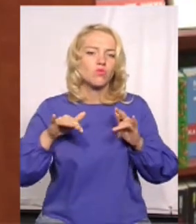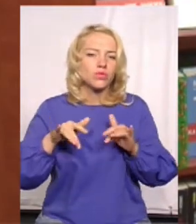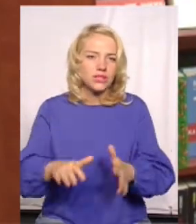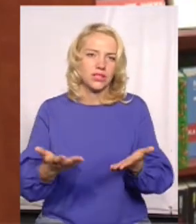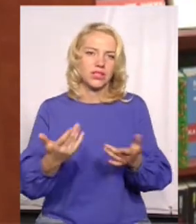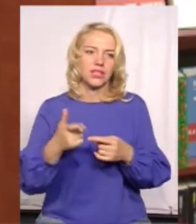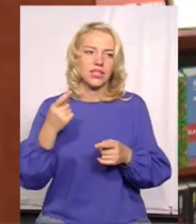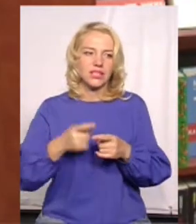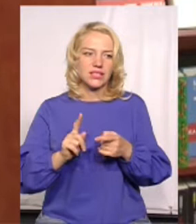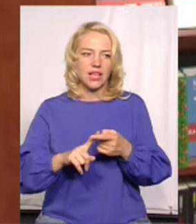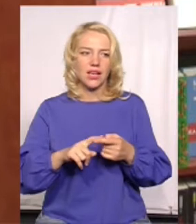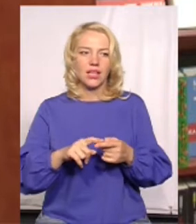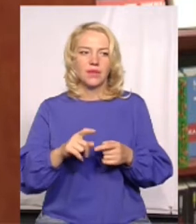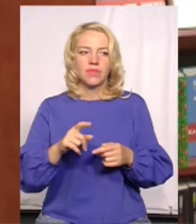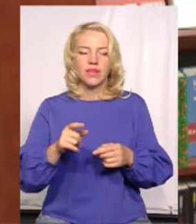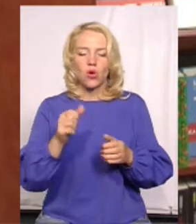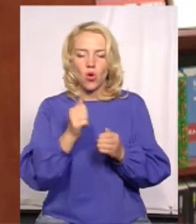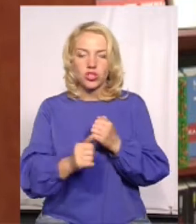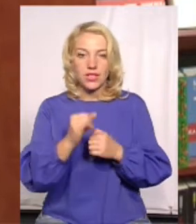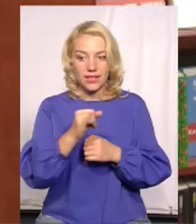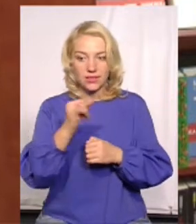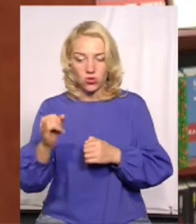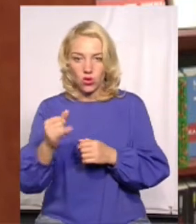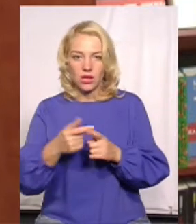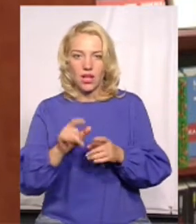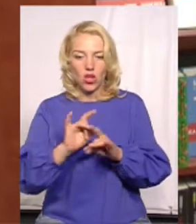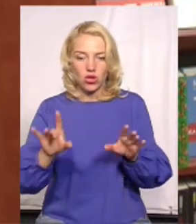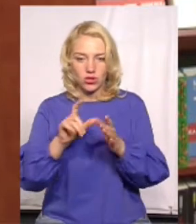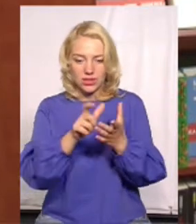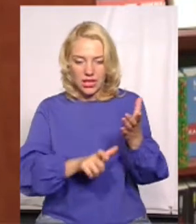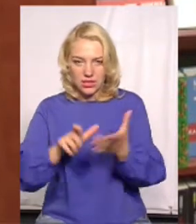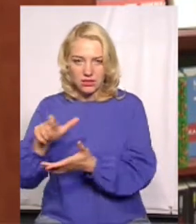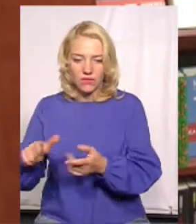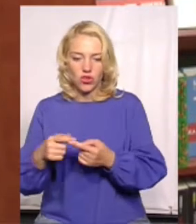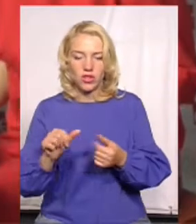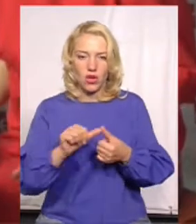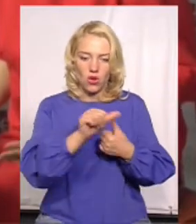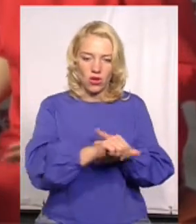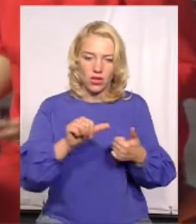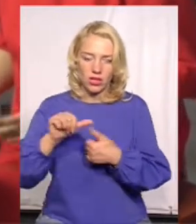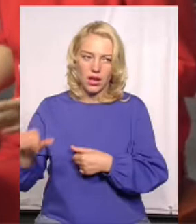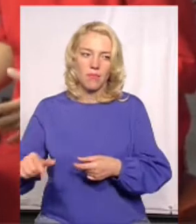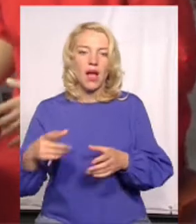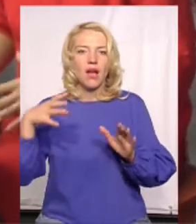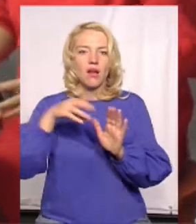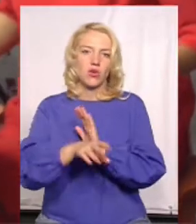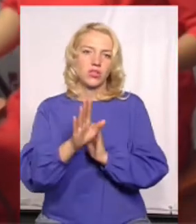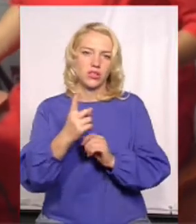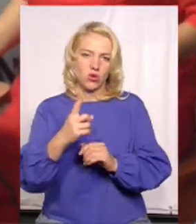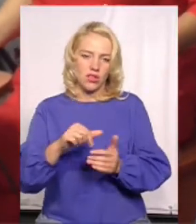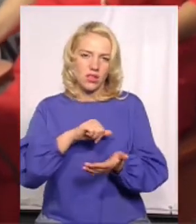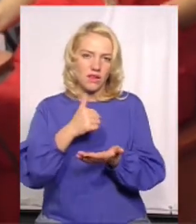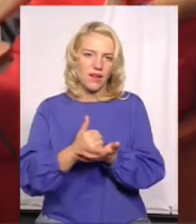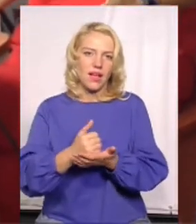ніяк між собою, один тільки, їх всіх пов'язує головний герой. Всі вони відбуваються тут і зараз. Образ Хмельвіляна є сталим.